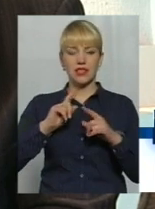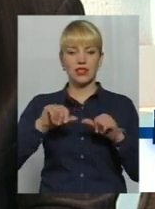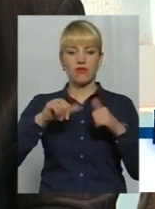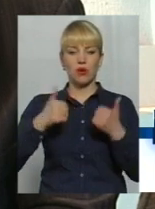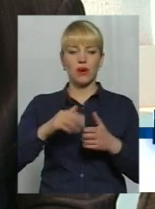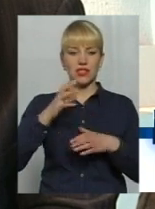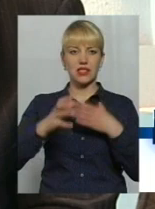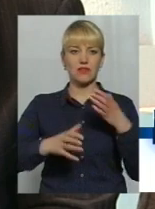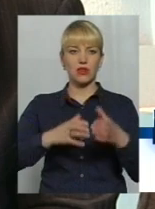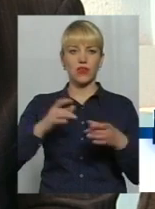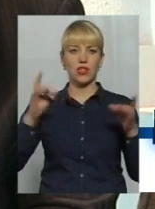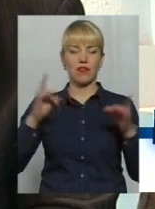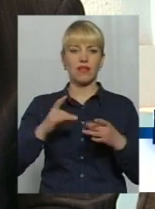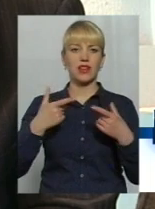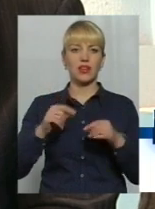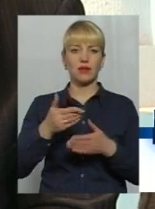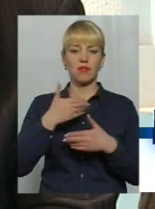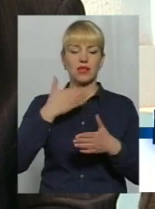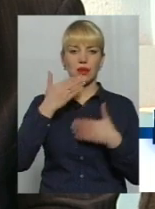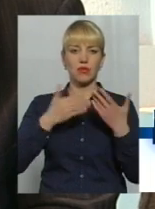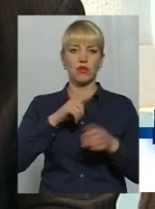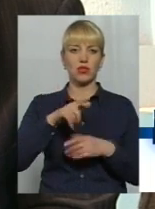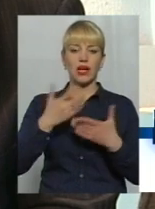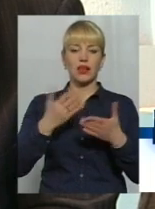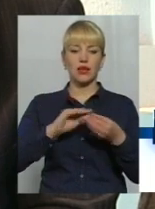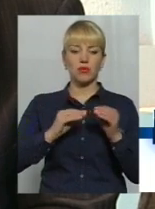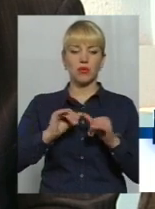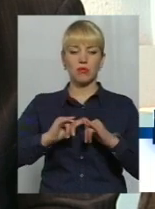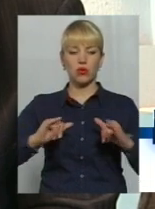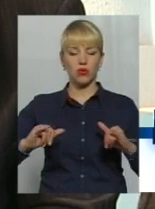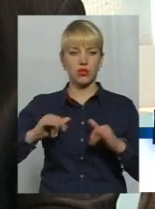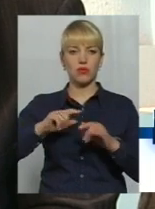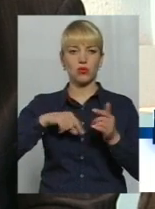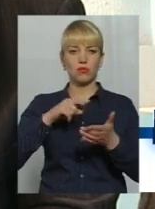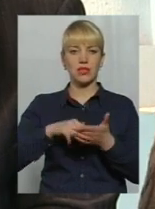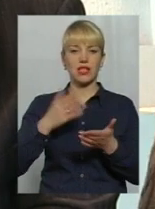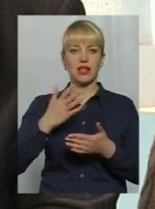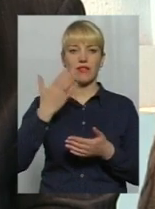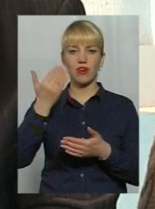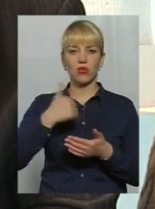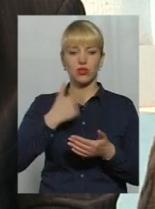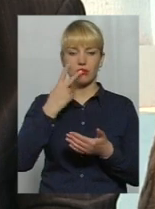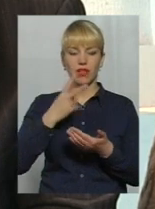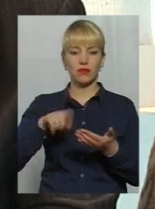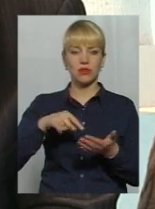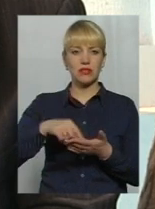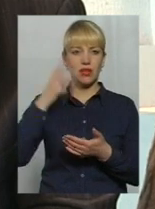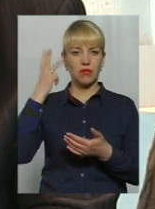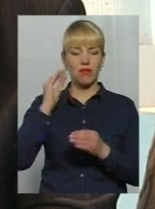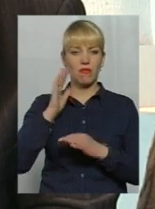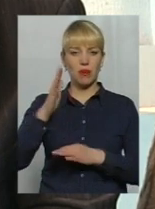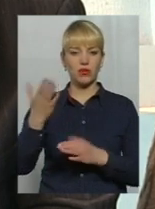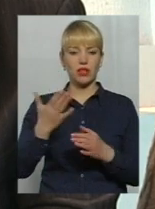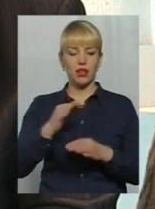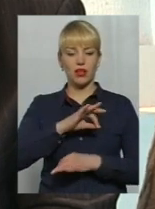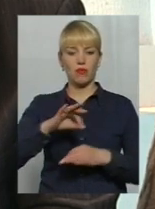світового кафе, де ми запитували людей, які проблеми розвитку міста, яким ви хочете бачити Хмельницький у майбутньому, які проекти швидкого